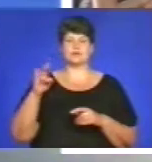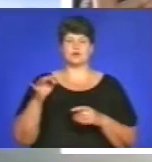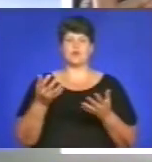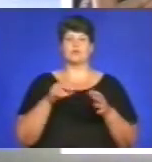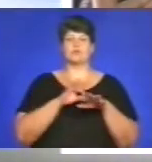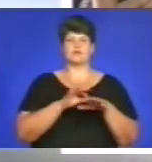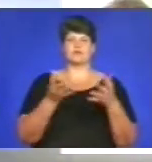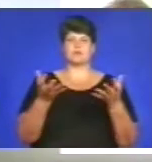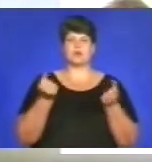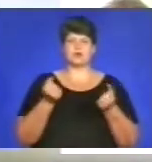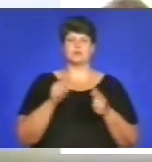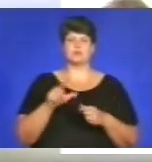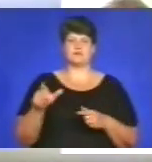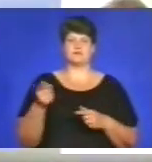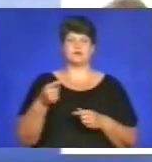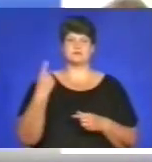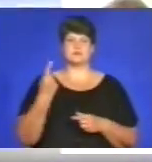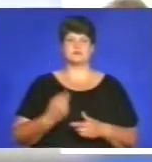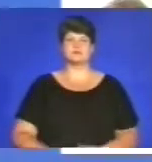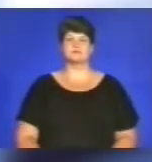прийом громадян в Тернопільській області.